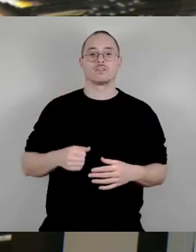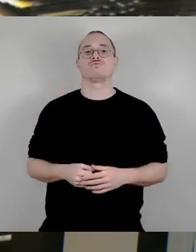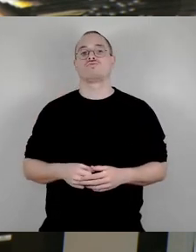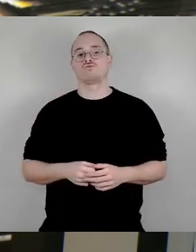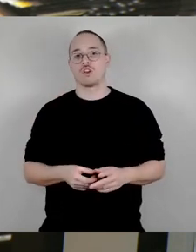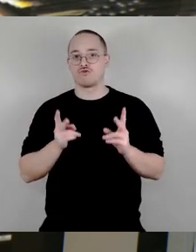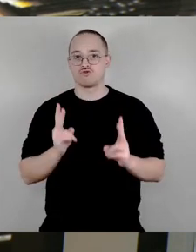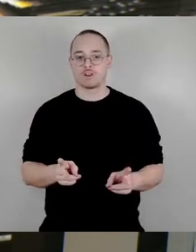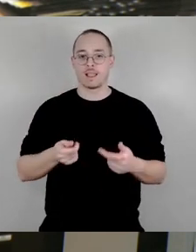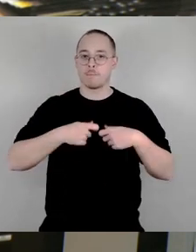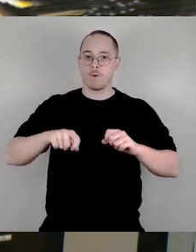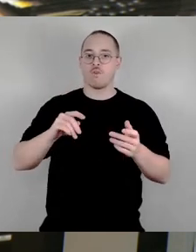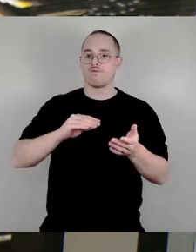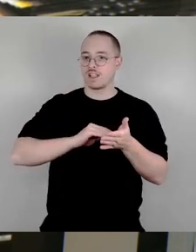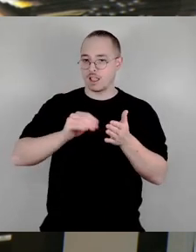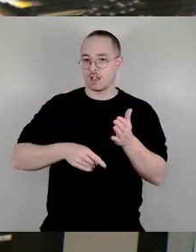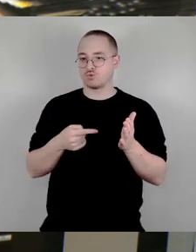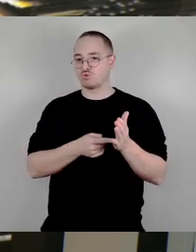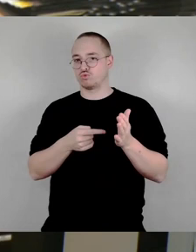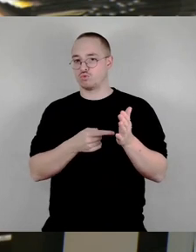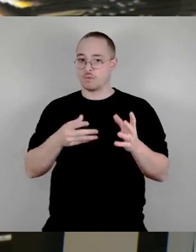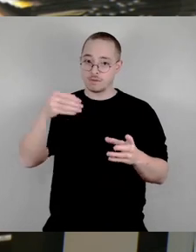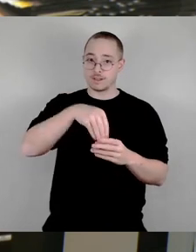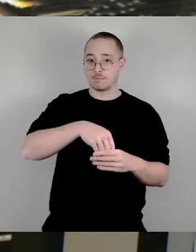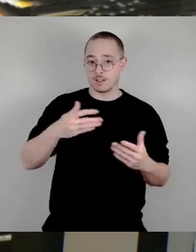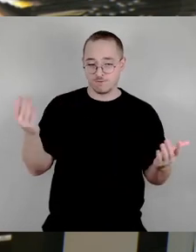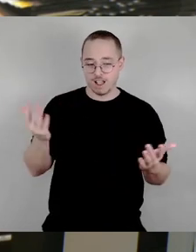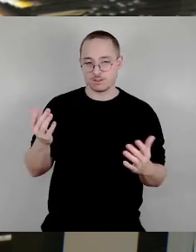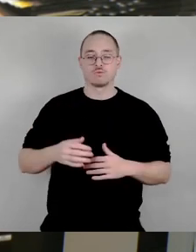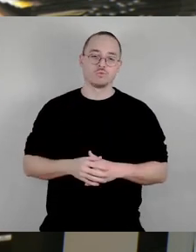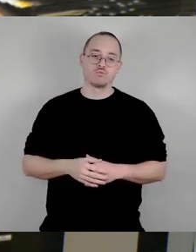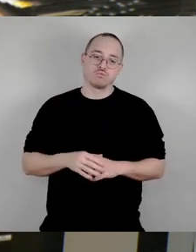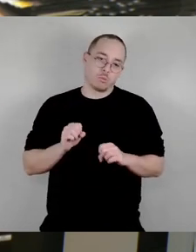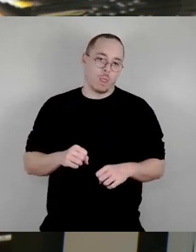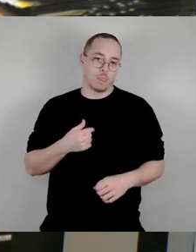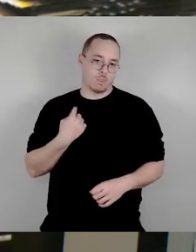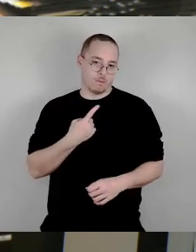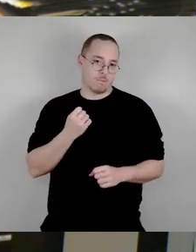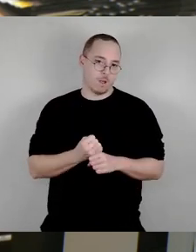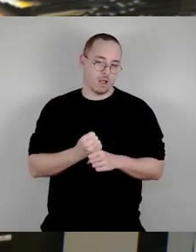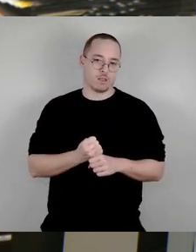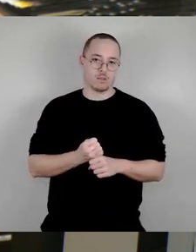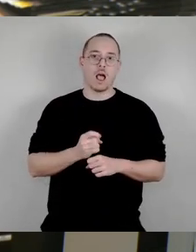Hebel. Natürlich können wir auch versuchen, Grundstücke zu erwerben und die weiter zu verkaufen. Das würde ja dann auch nichts kosten.